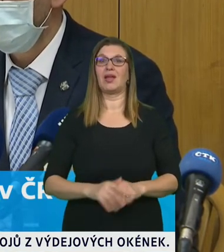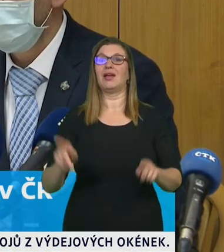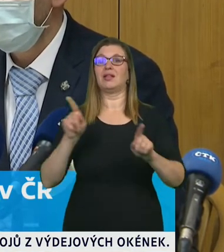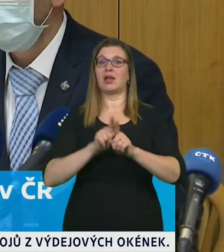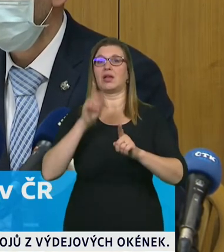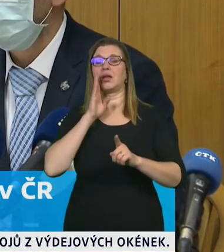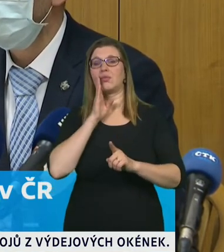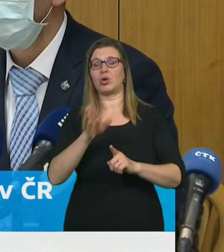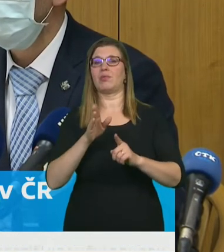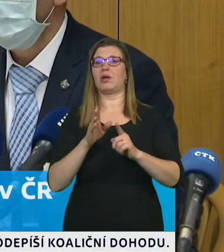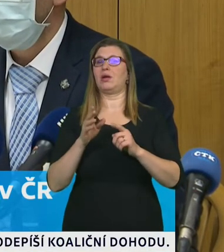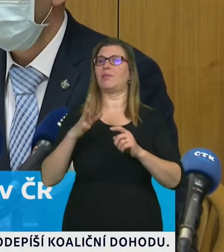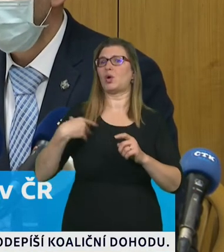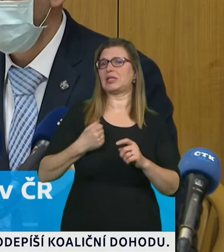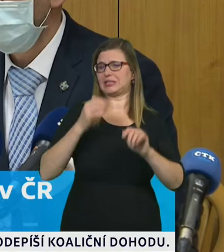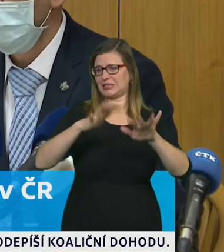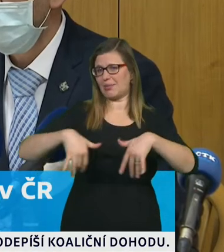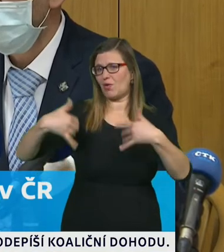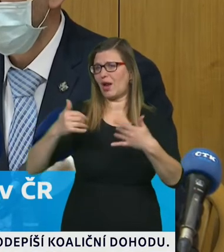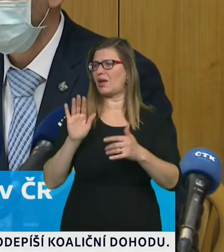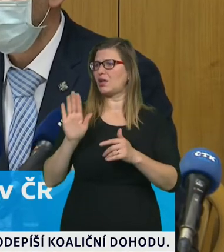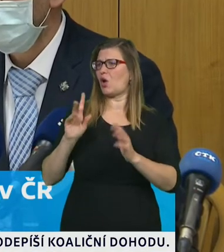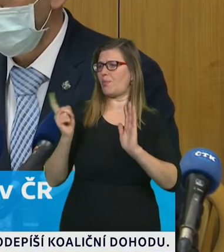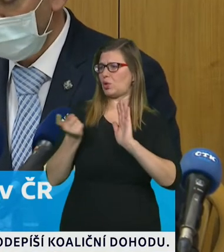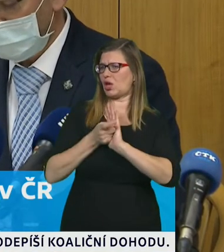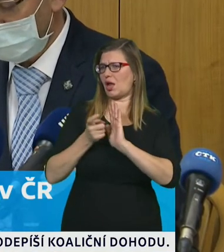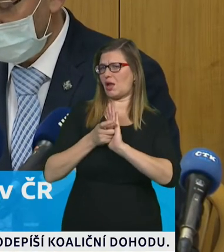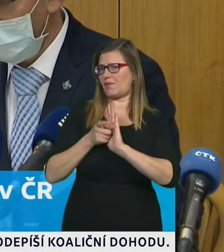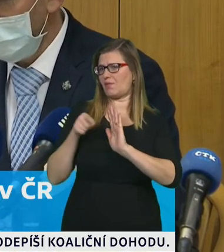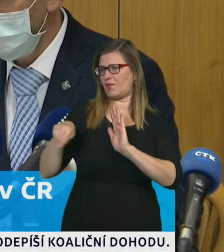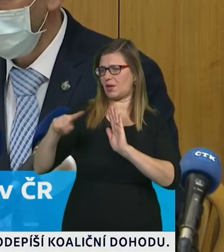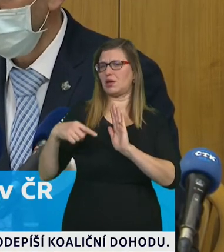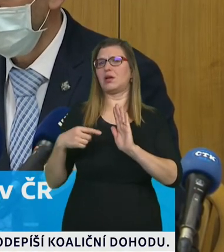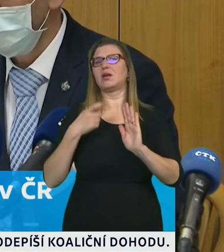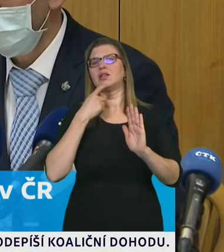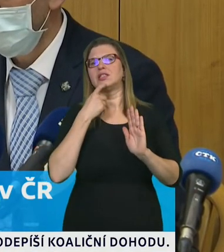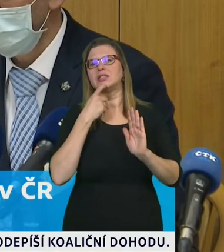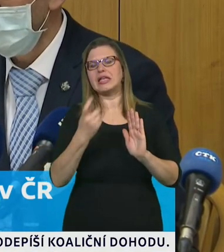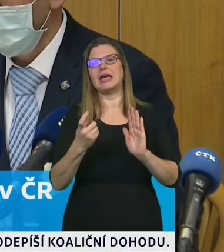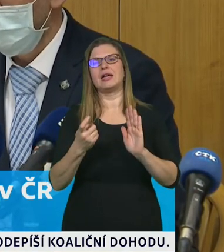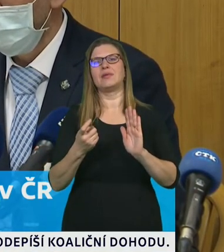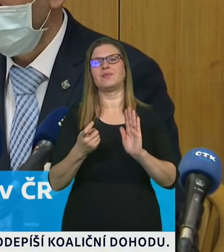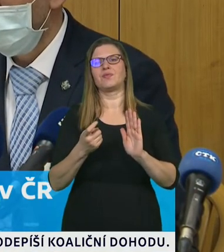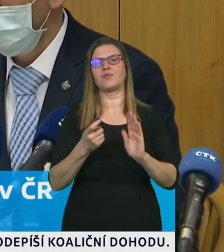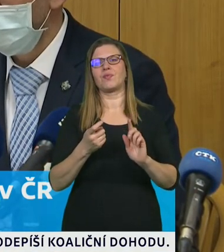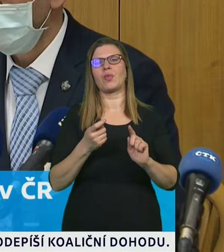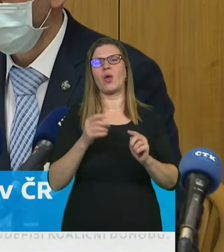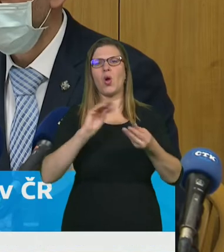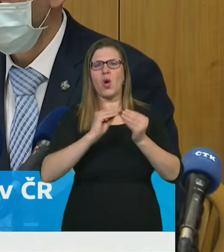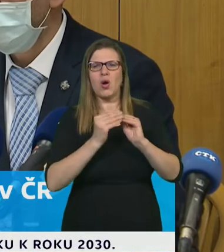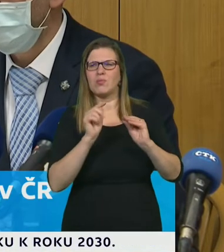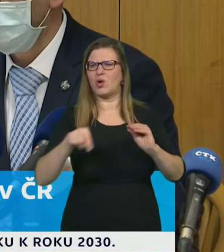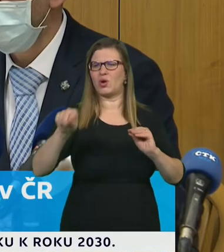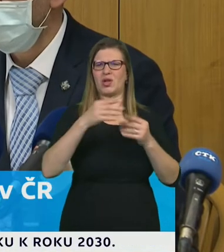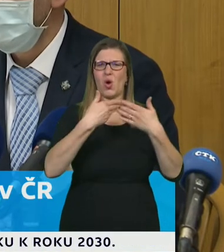poslanecké sněmovny aby nebyly znevýhodňovány aby nebyly znevýhodňovány obchodníci respektive